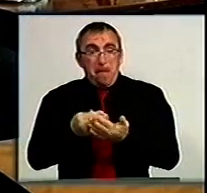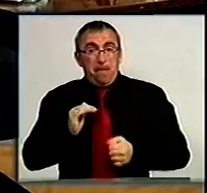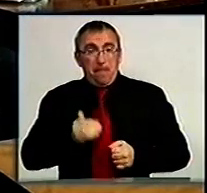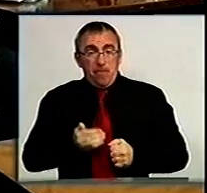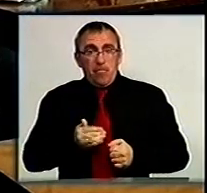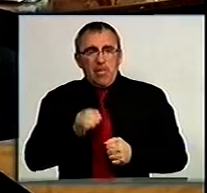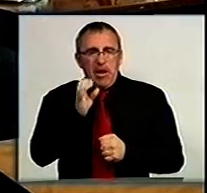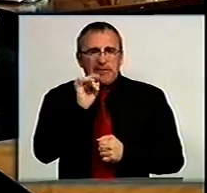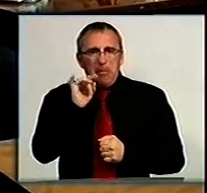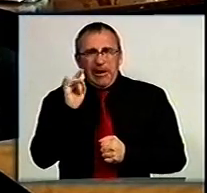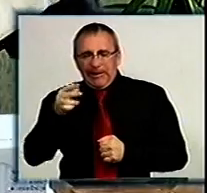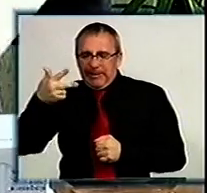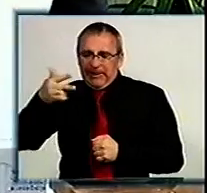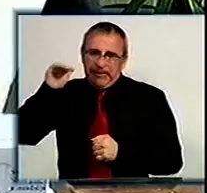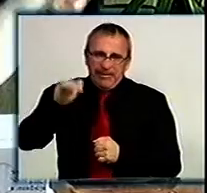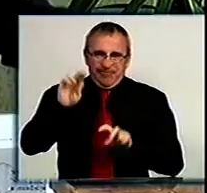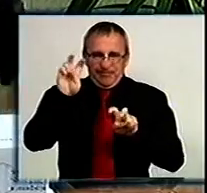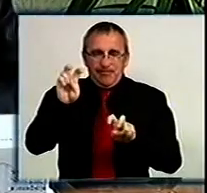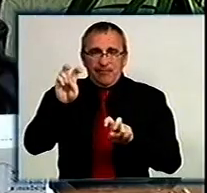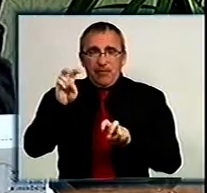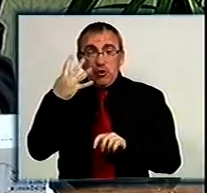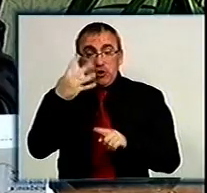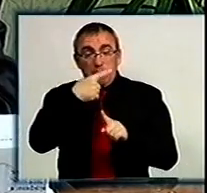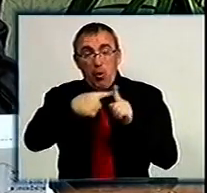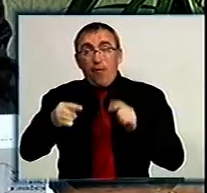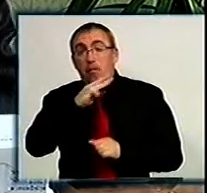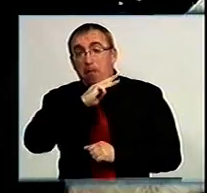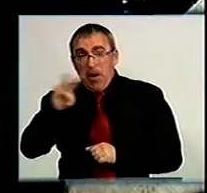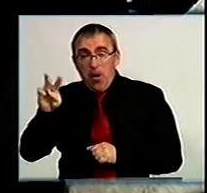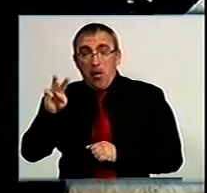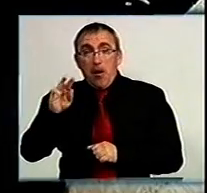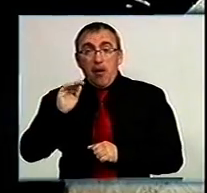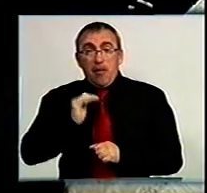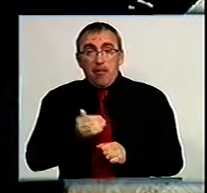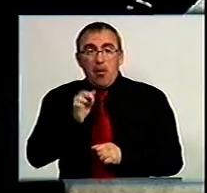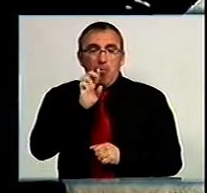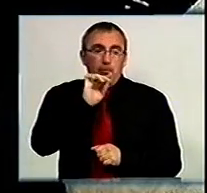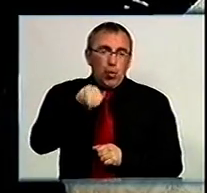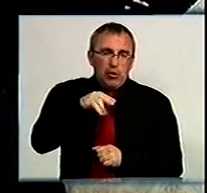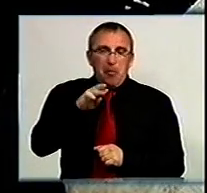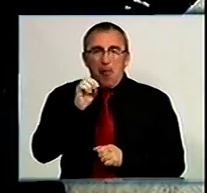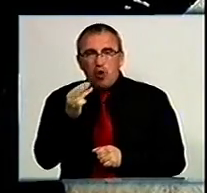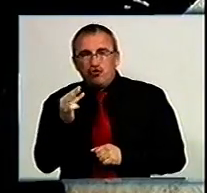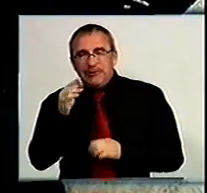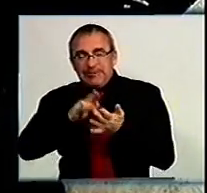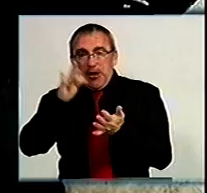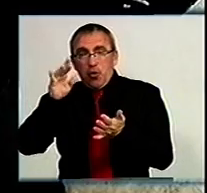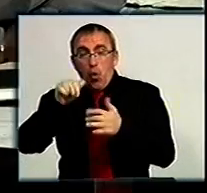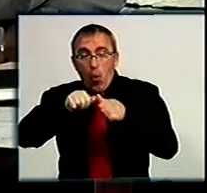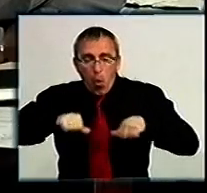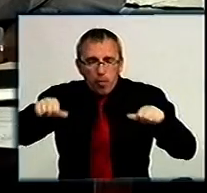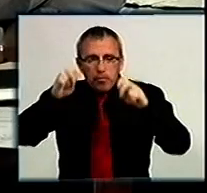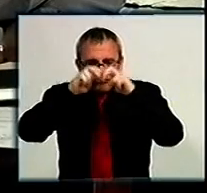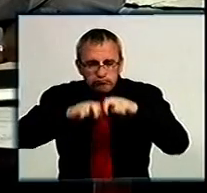«Ескалібур-3000». Найменшу 4,5 мільйони – підприємство «Будмаш-центр». Члени комісії документації вивчали